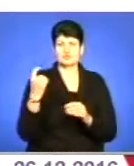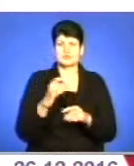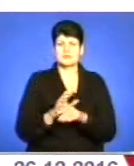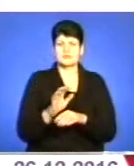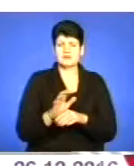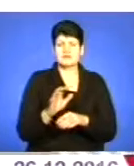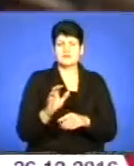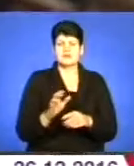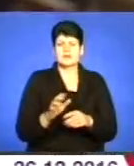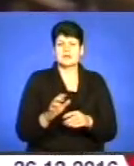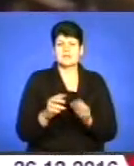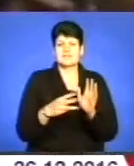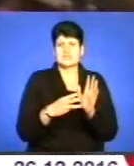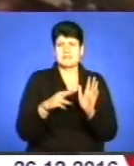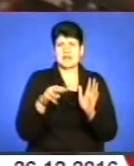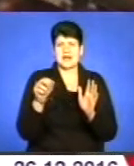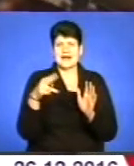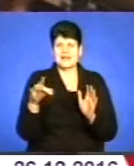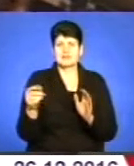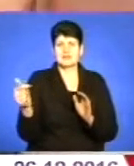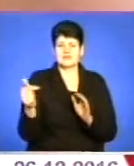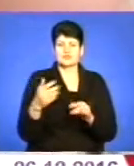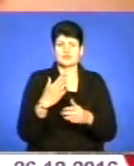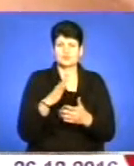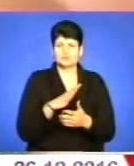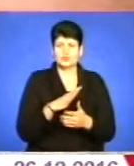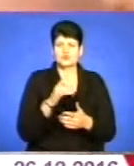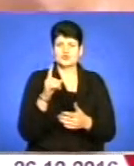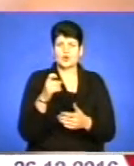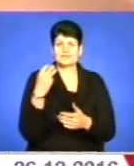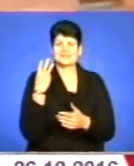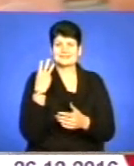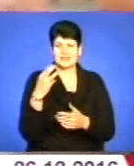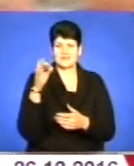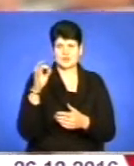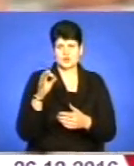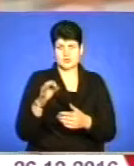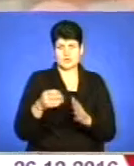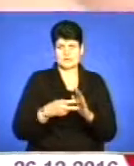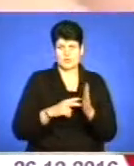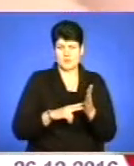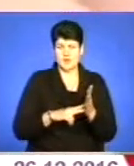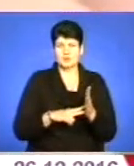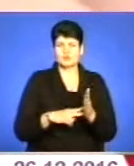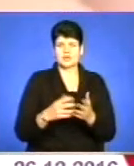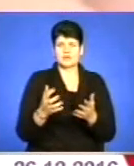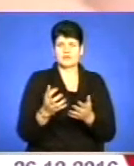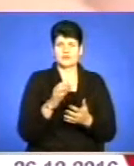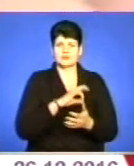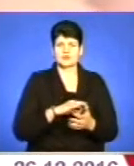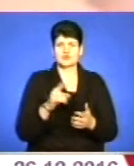продукції на майже 8 мільярдів гривень, що становило понад 103% від запланованого, і освоїли більше як 6,5